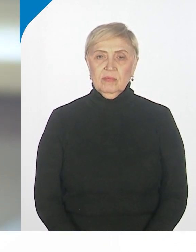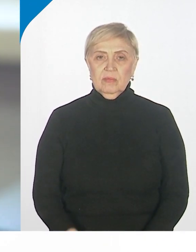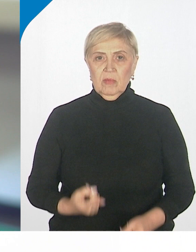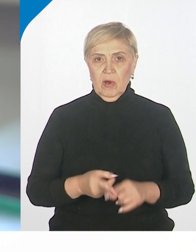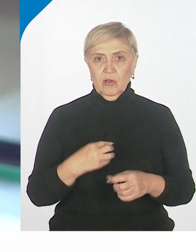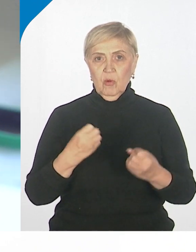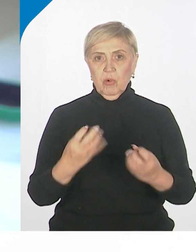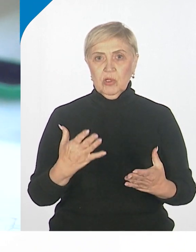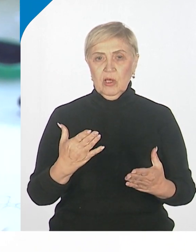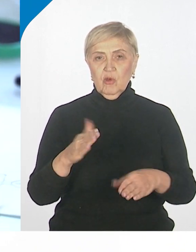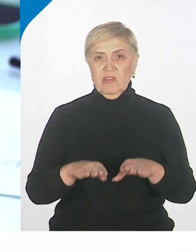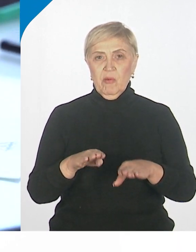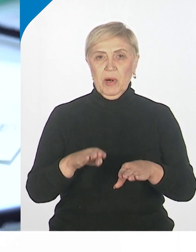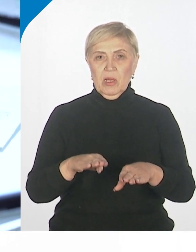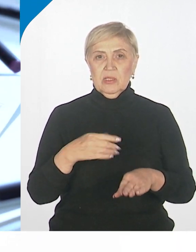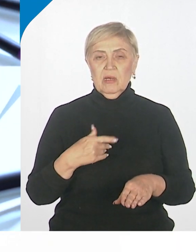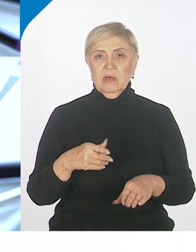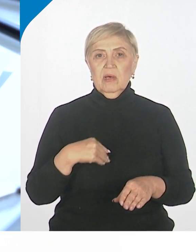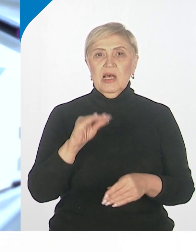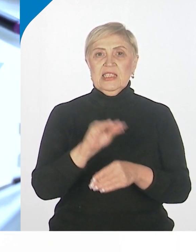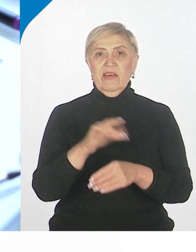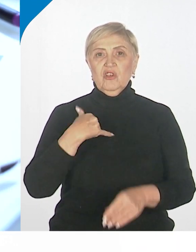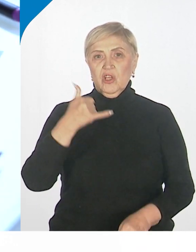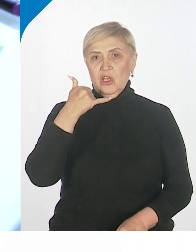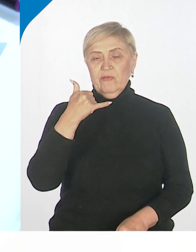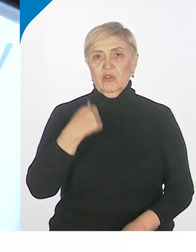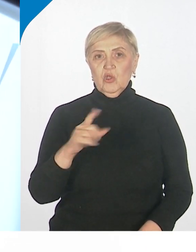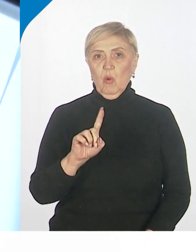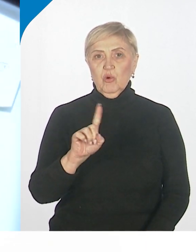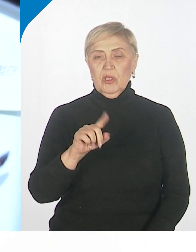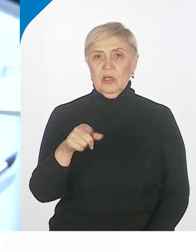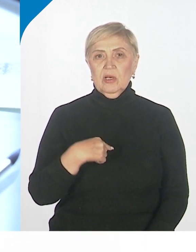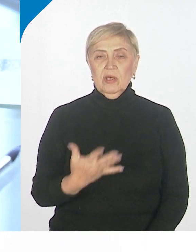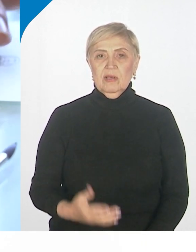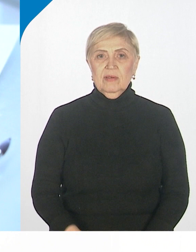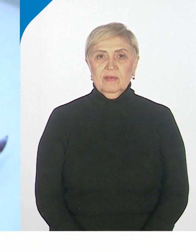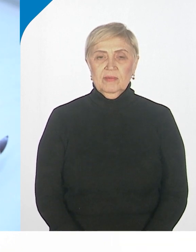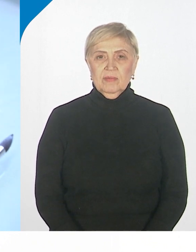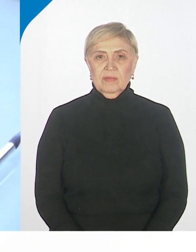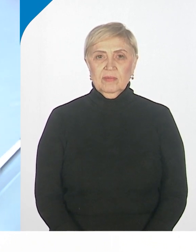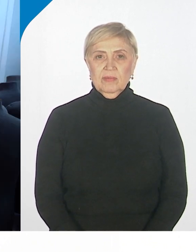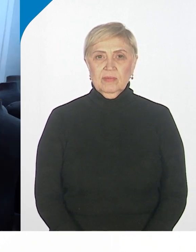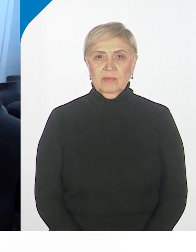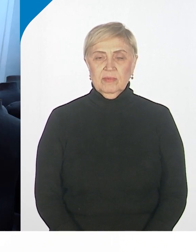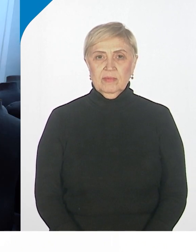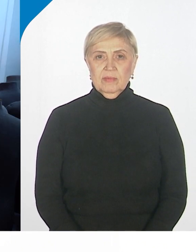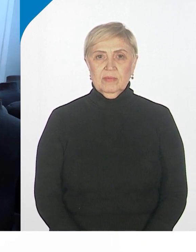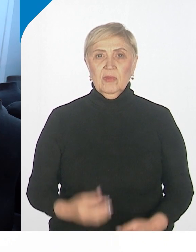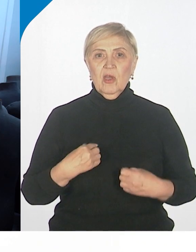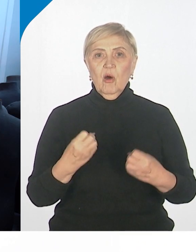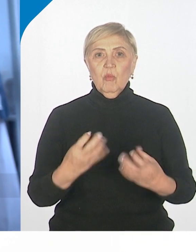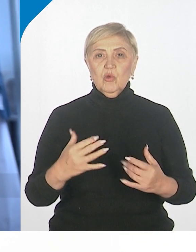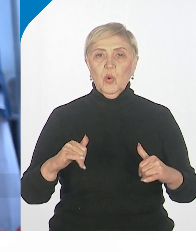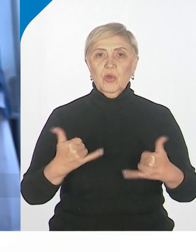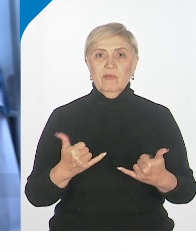просто вибрация. Какие-то ставишь телефон на будильник на вибрации. Я просто удивляюсь,